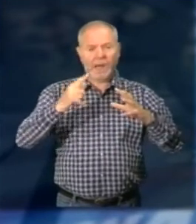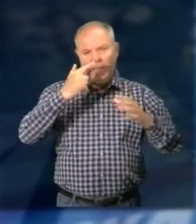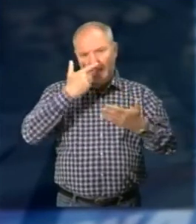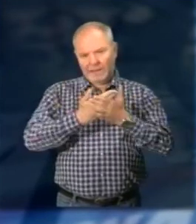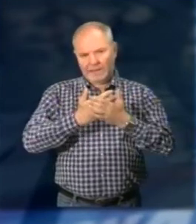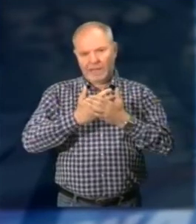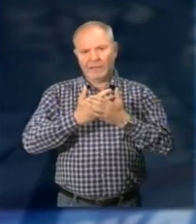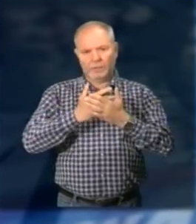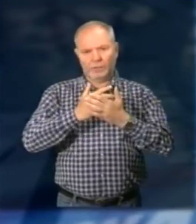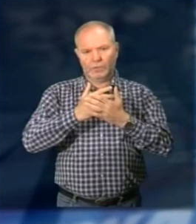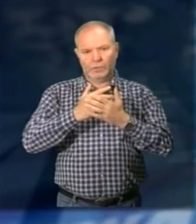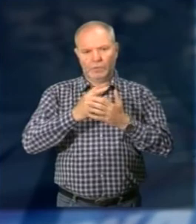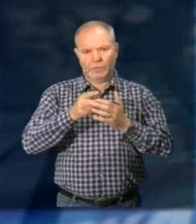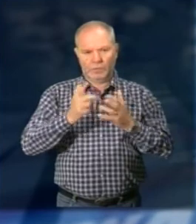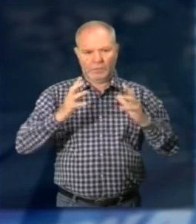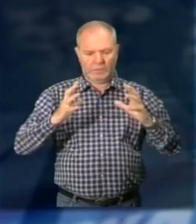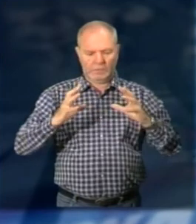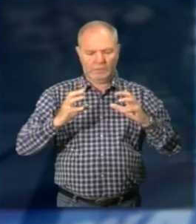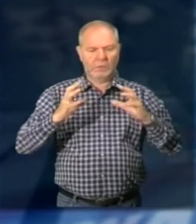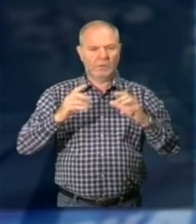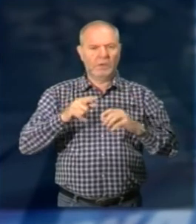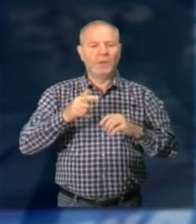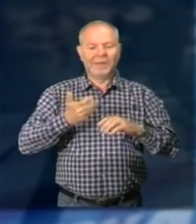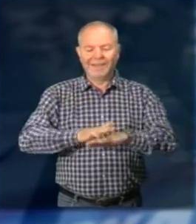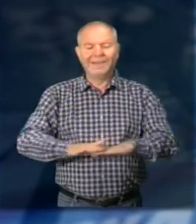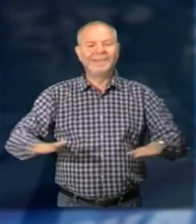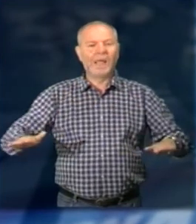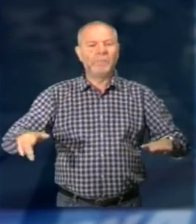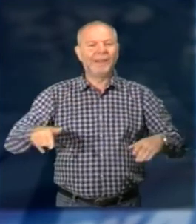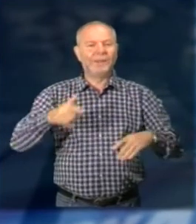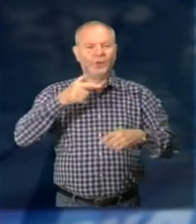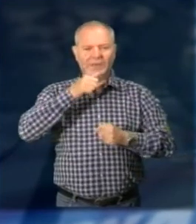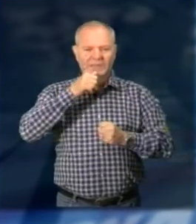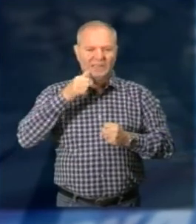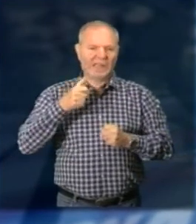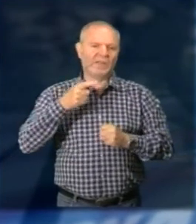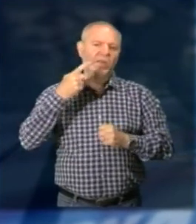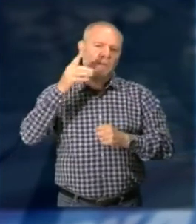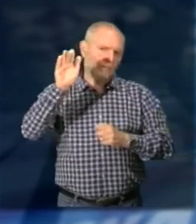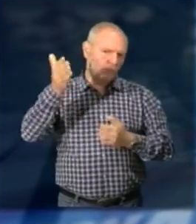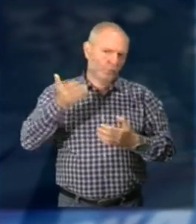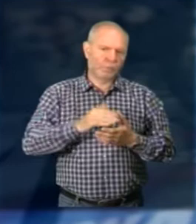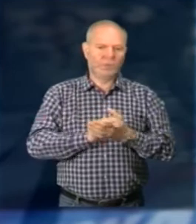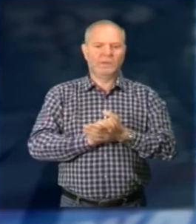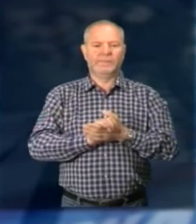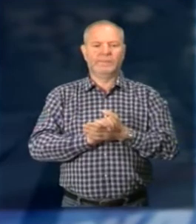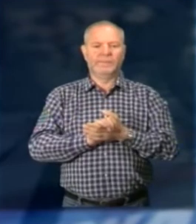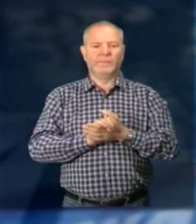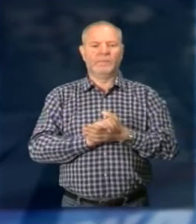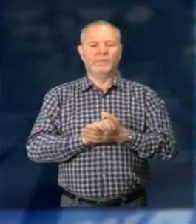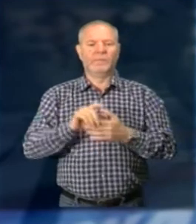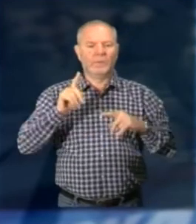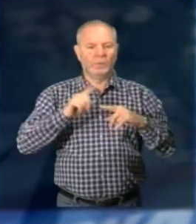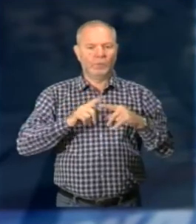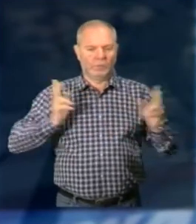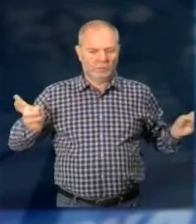lui ci può giocare e comunque fare degli esercizi Un tappeto che rimane anche qua a scuola per chi poi ne potrà usufruire oltre che a lui E un